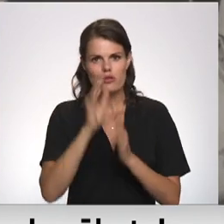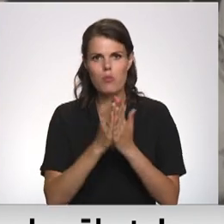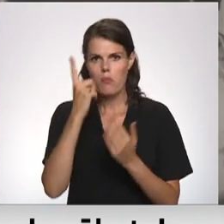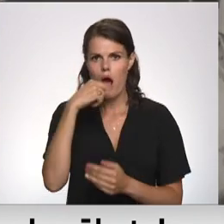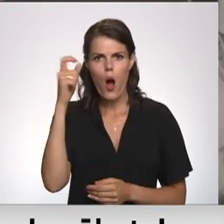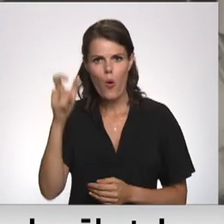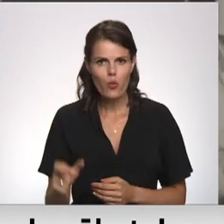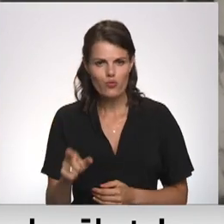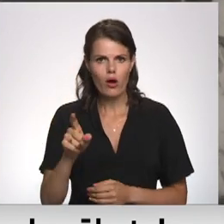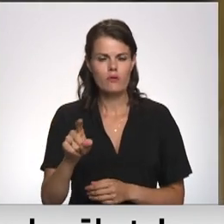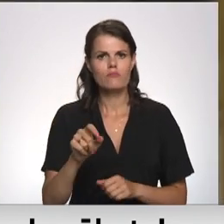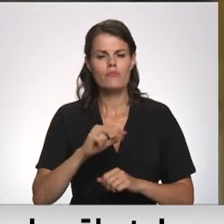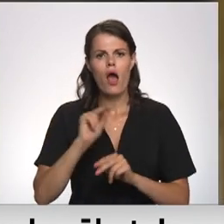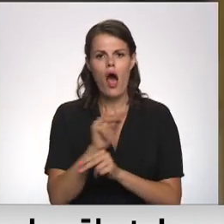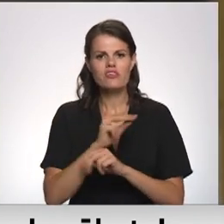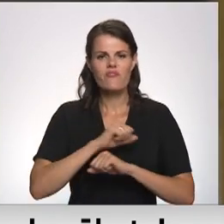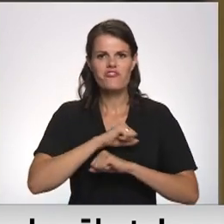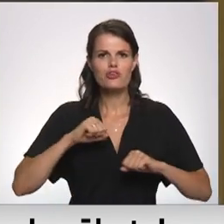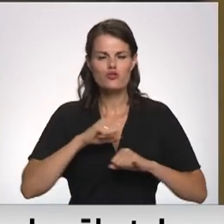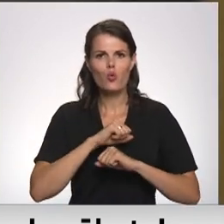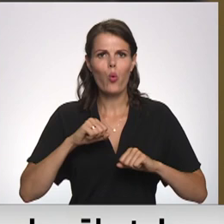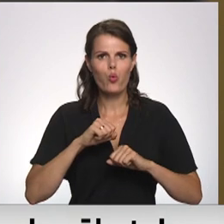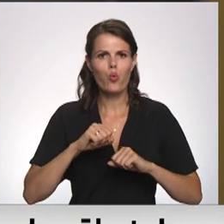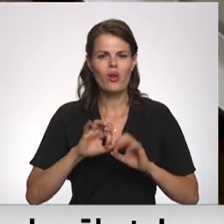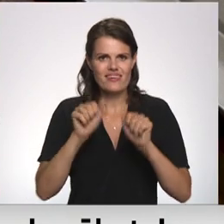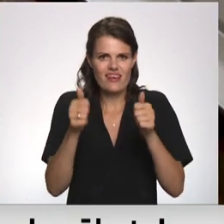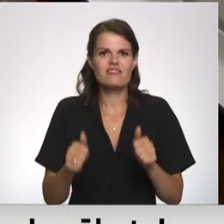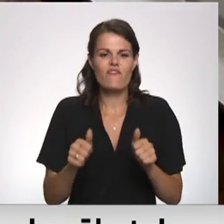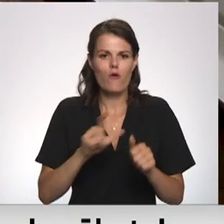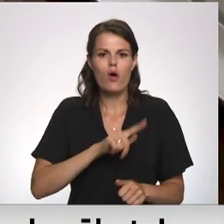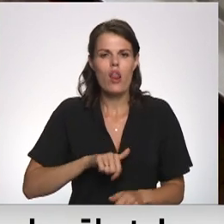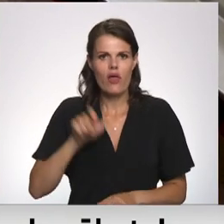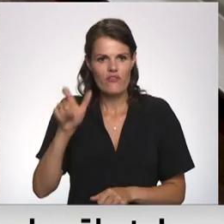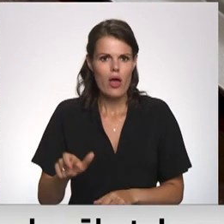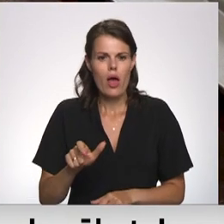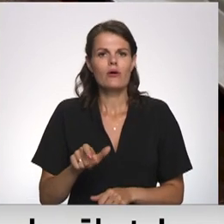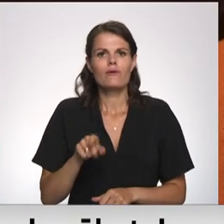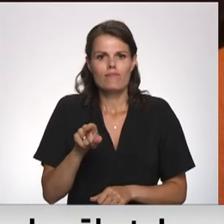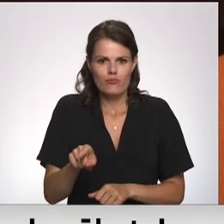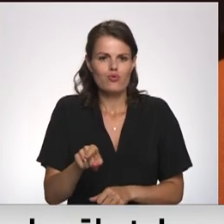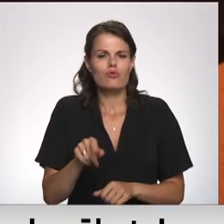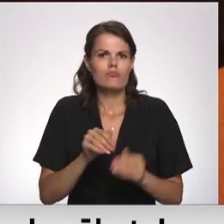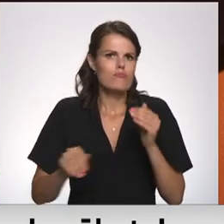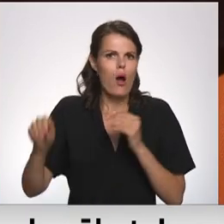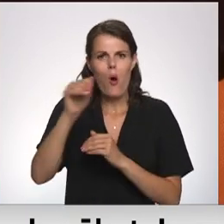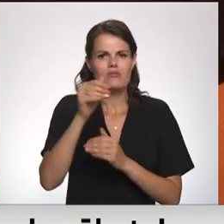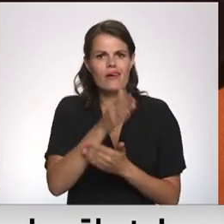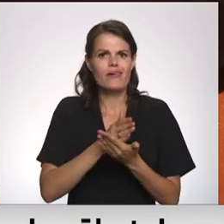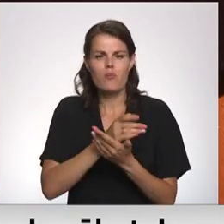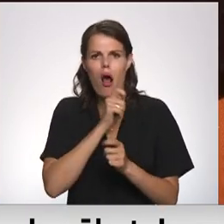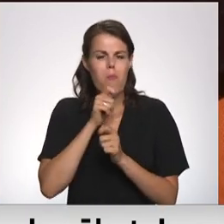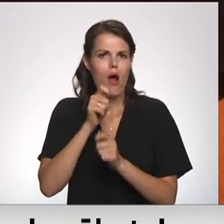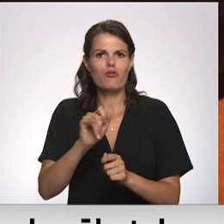autoru, vienu no ārsnieciskās fizikultūras pamatlīcējiem Latvijā, bērnu ķiruģijas ortopēdijas skolas izveidotāju, augstākā ķiruģijas